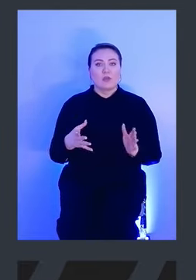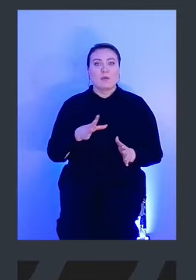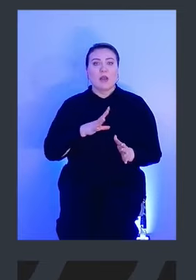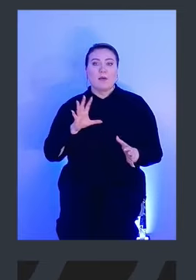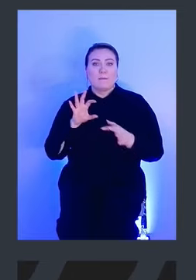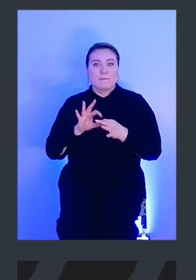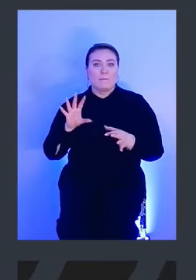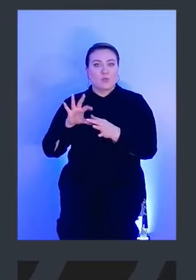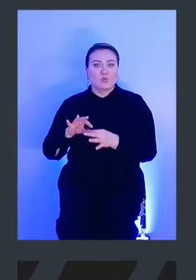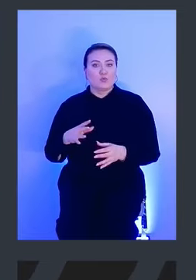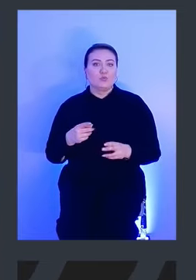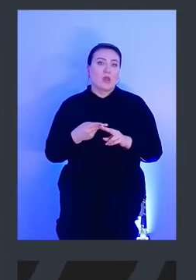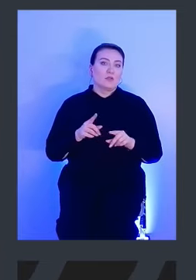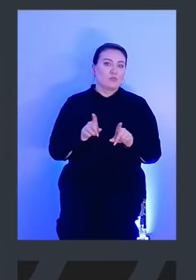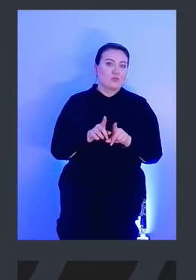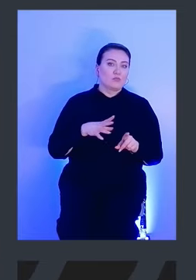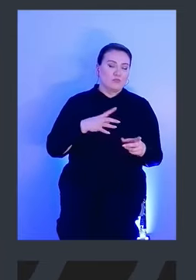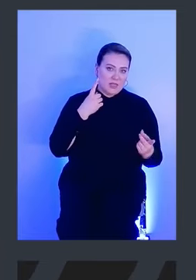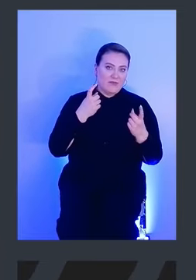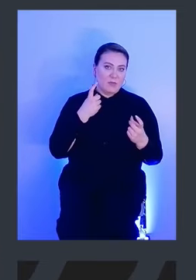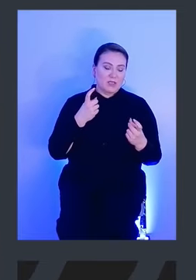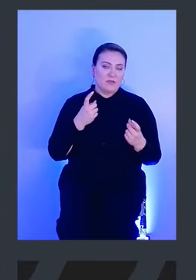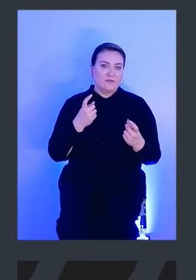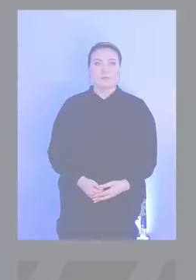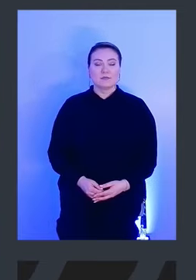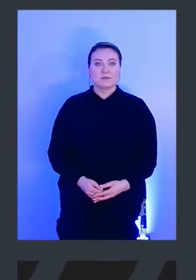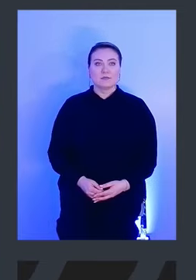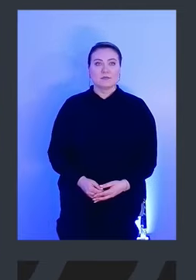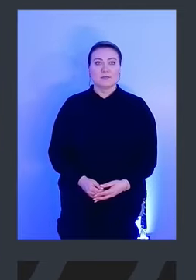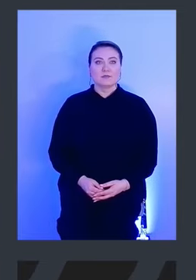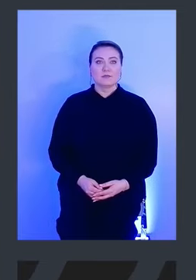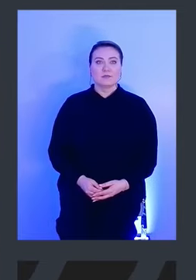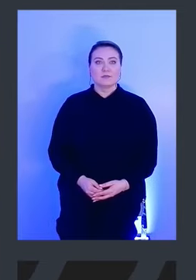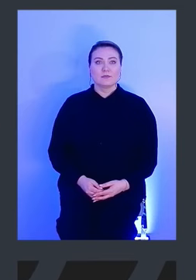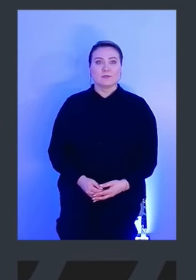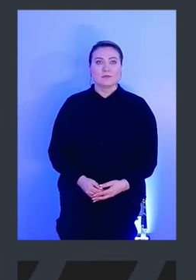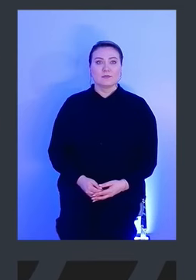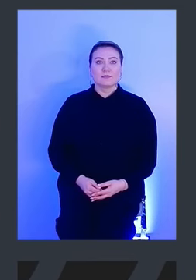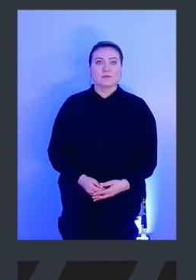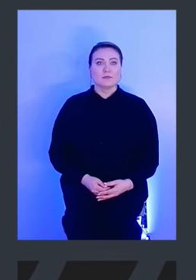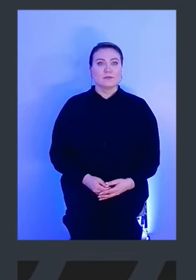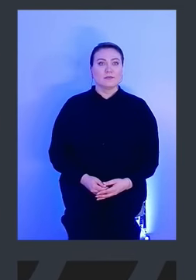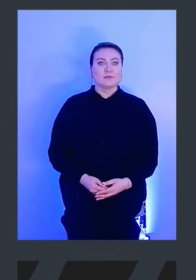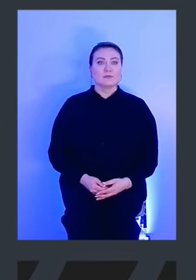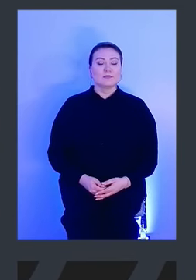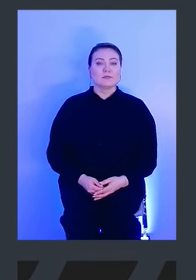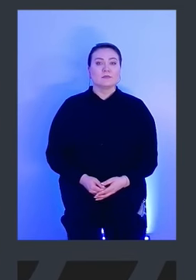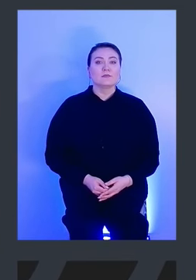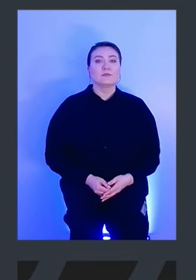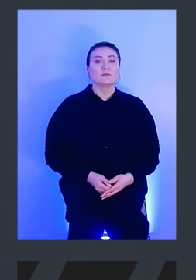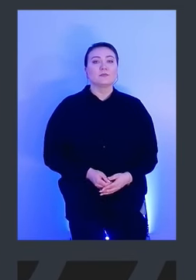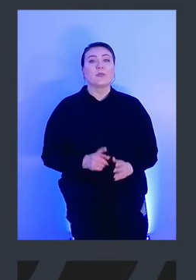подгружены, и, соответственно, это тоже информативный источник. Привет. Меня Антон зовут. Вопрос. Два вопроса.